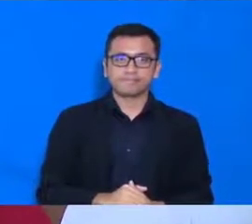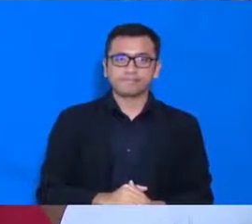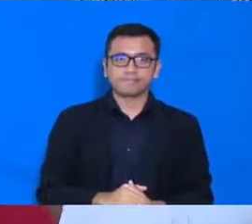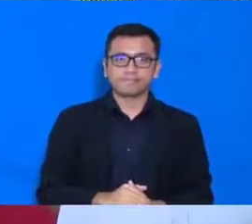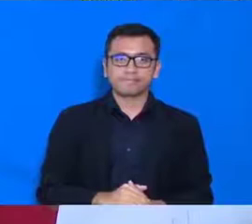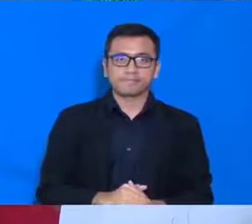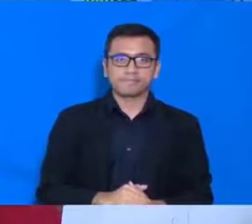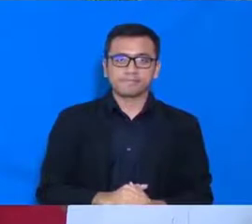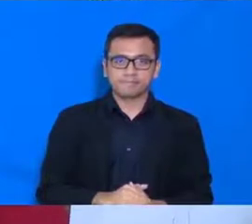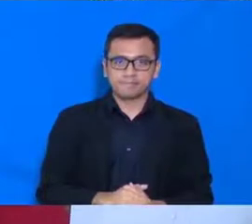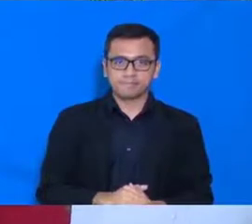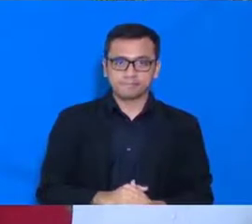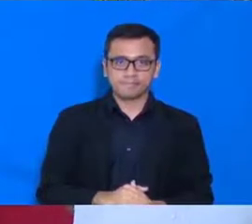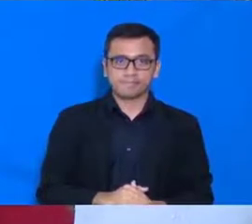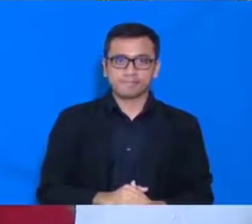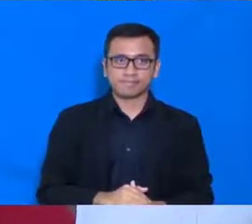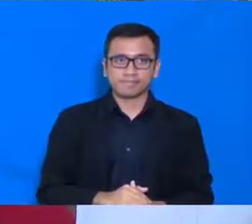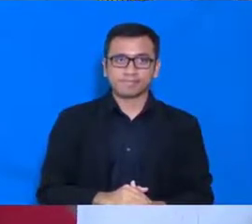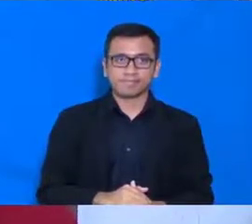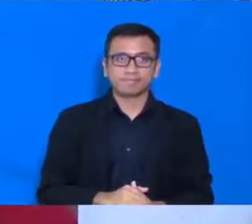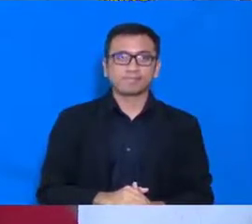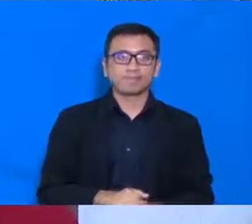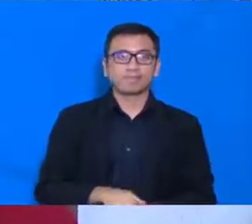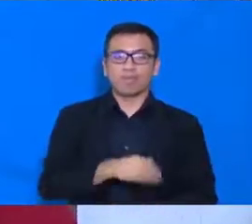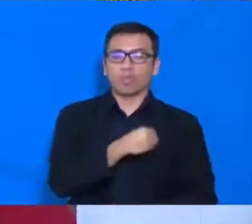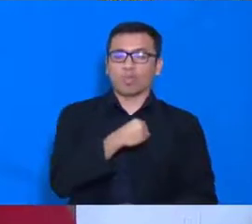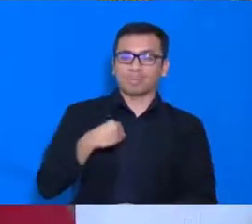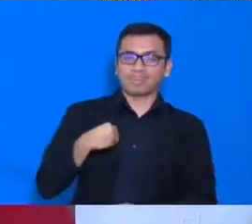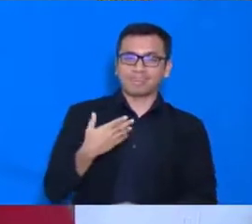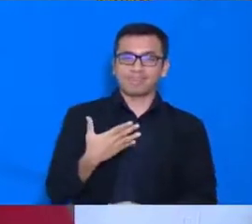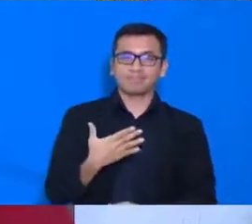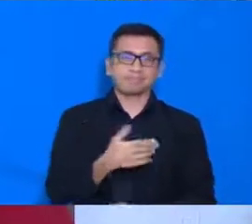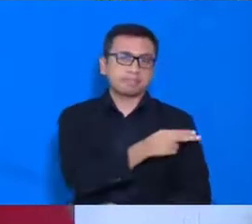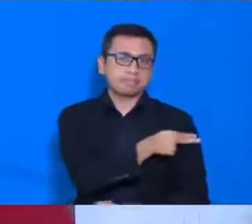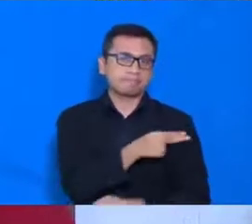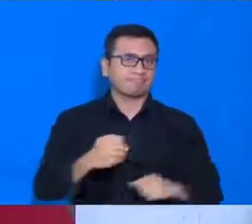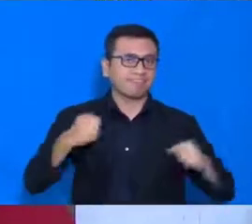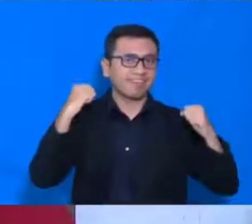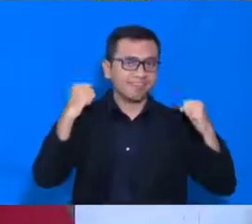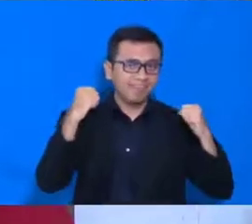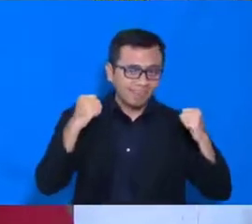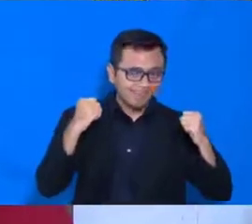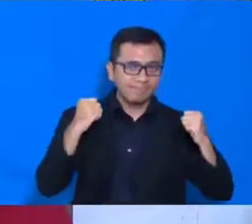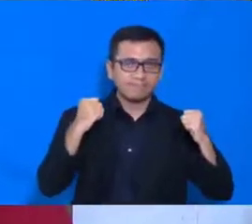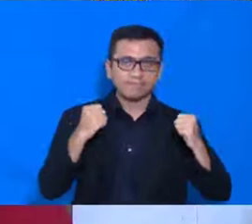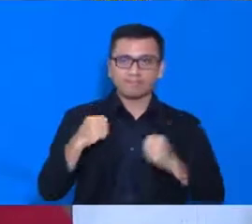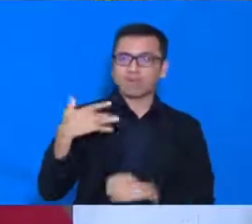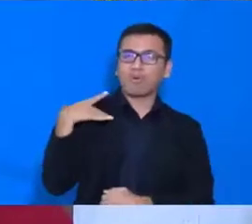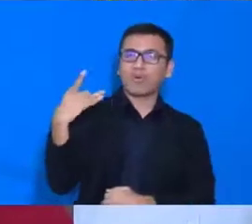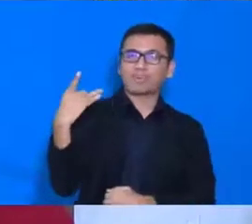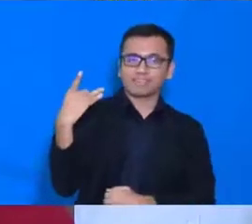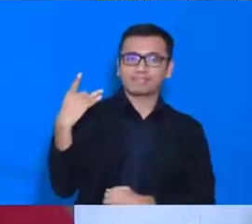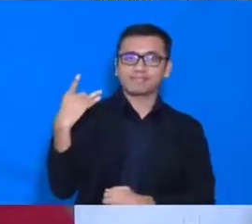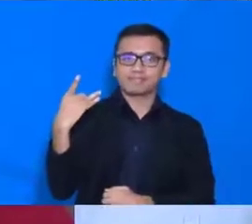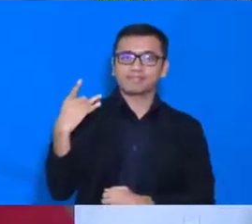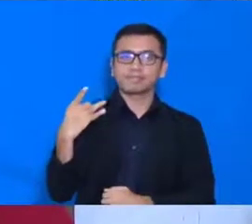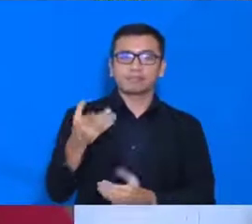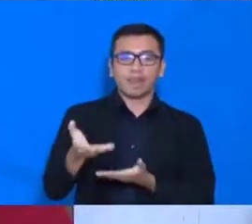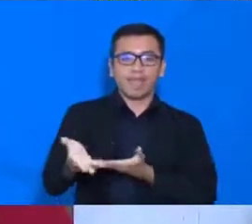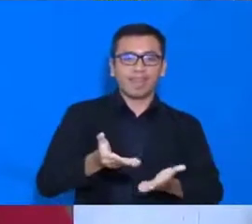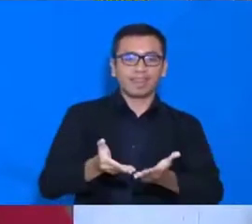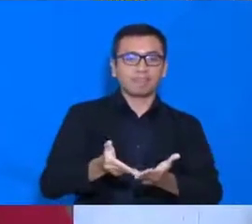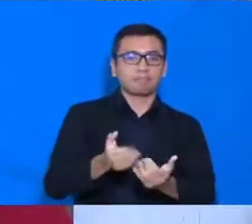setinggi-tingginya, kepada para dokter, tenaga medis, relawan, pelayan